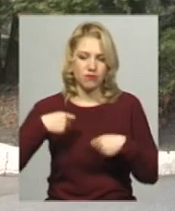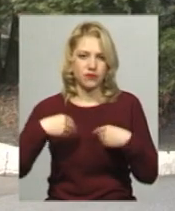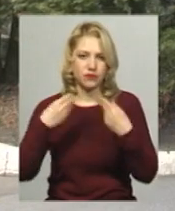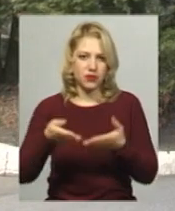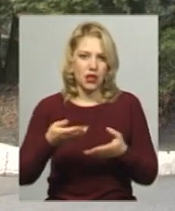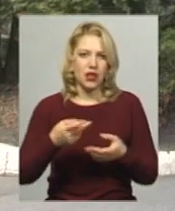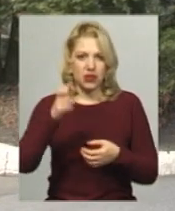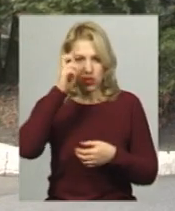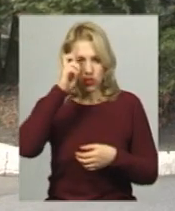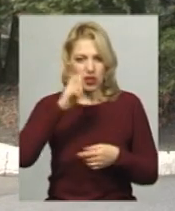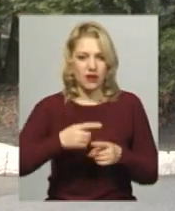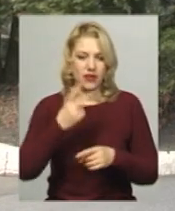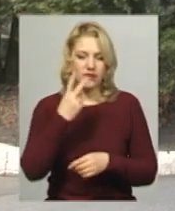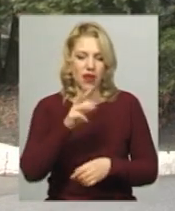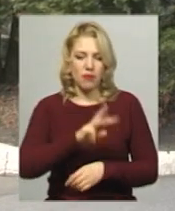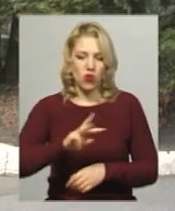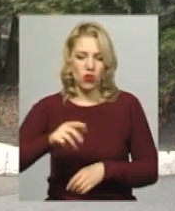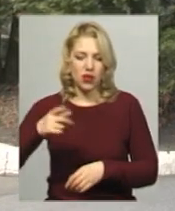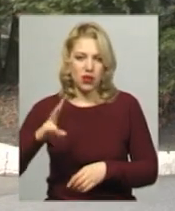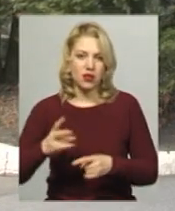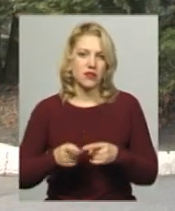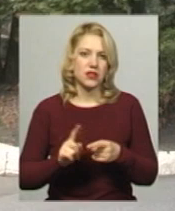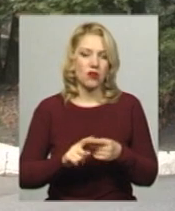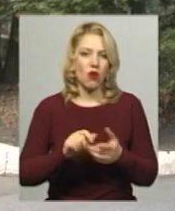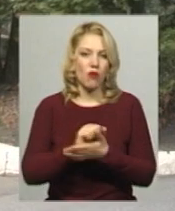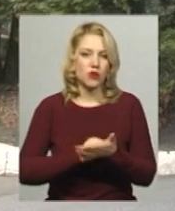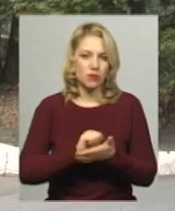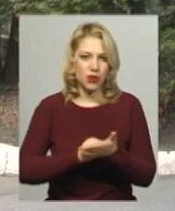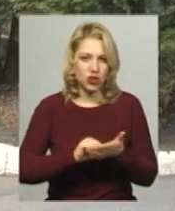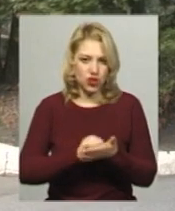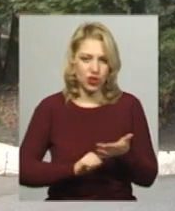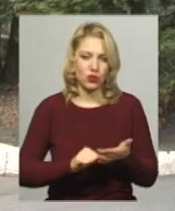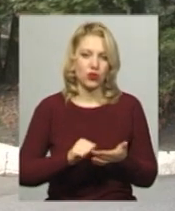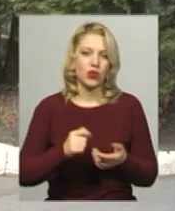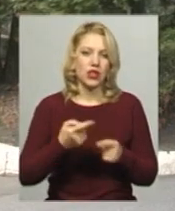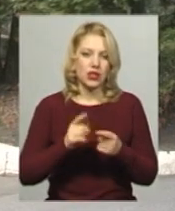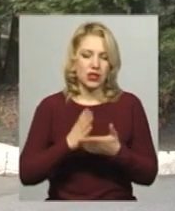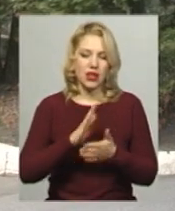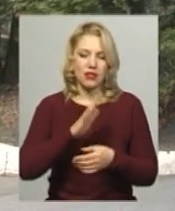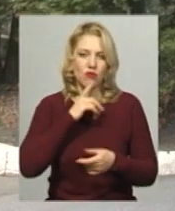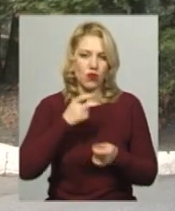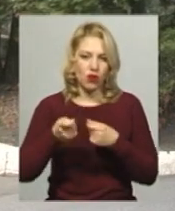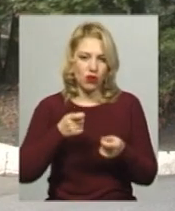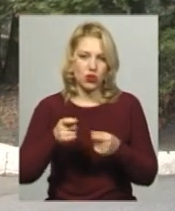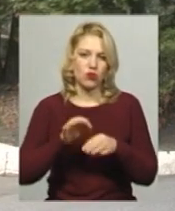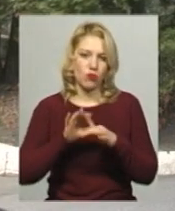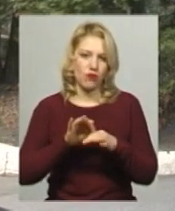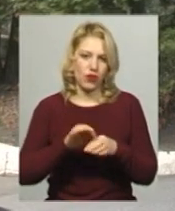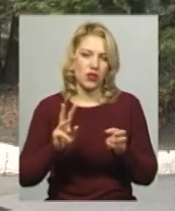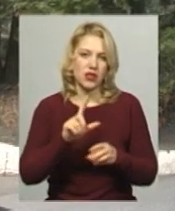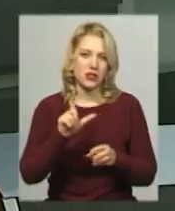суму понад 2 мільйони гривень. Основною причиною даних пожеж є необережне поводження з вогнем неостановлених осіб.